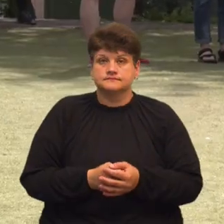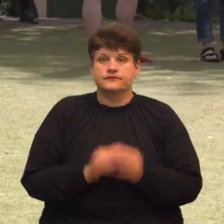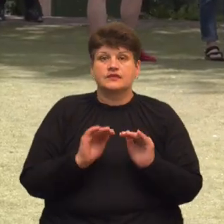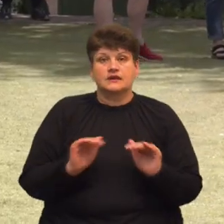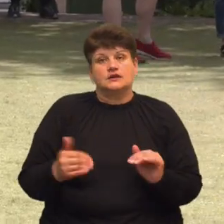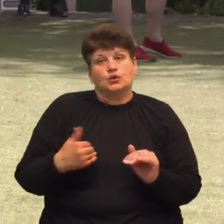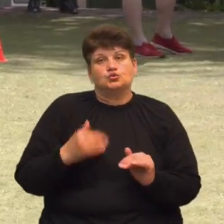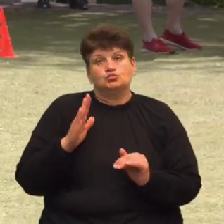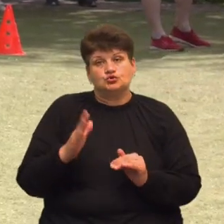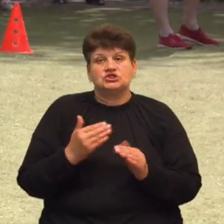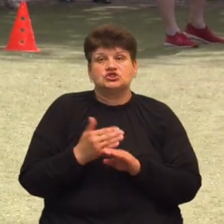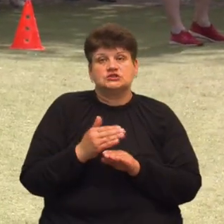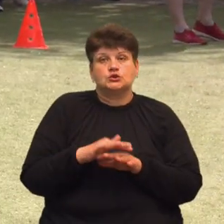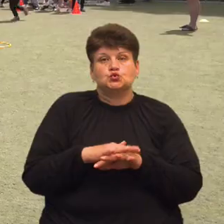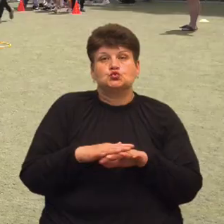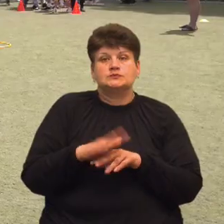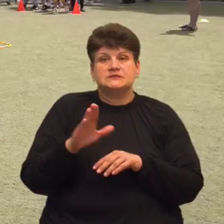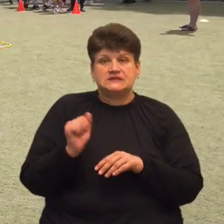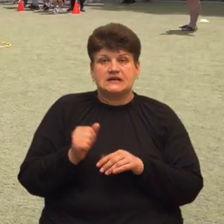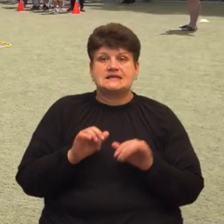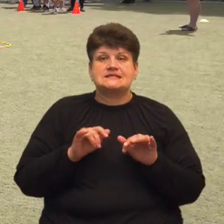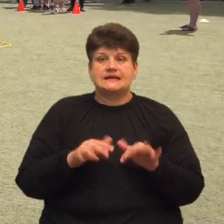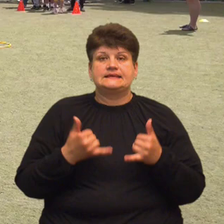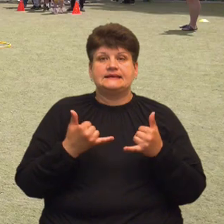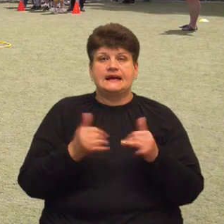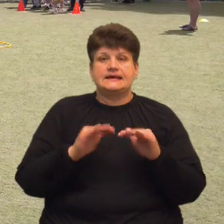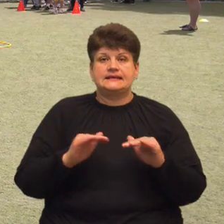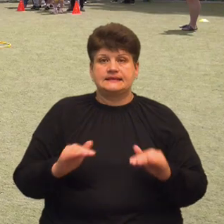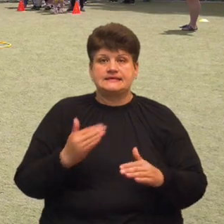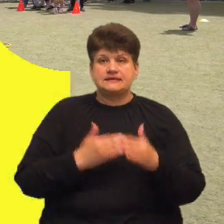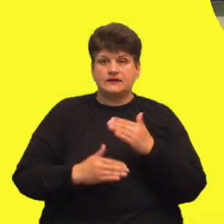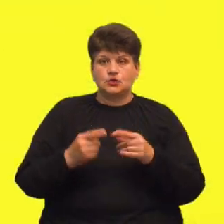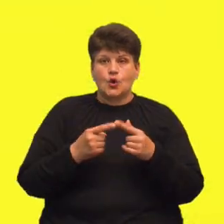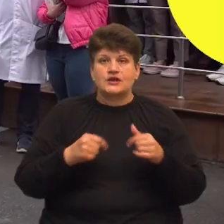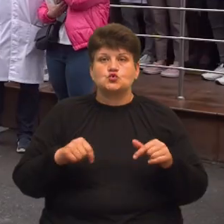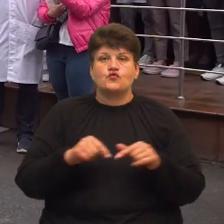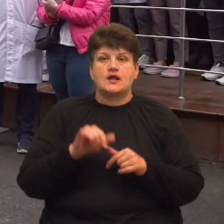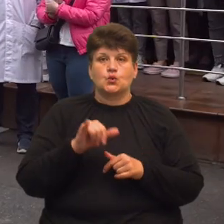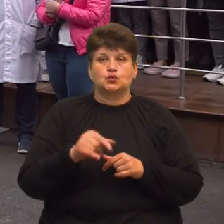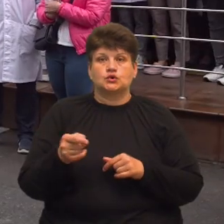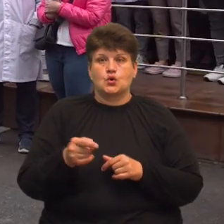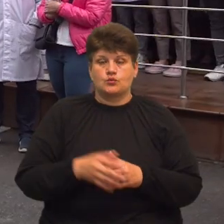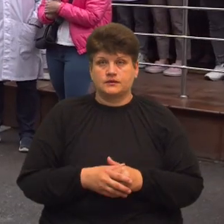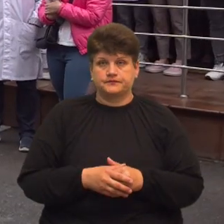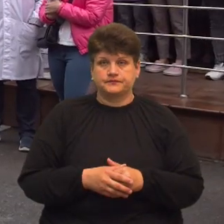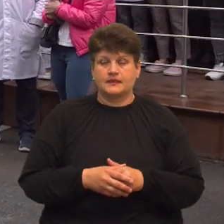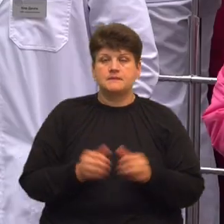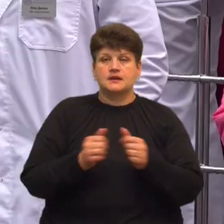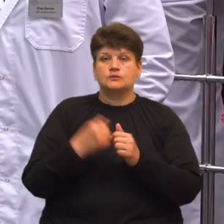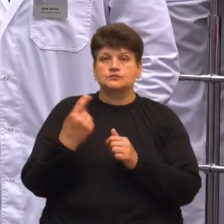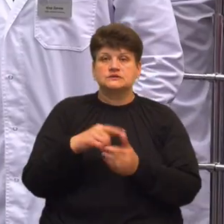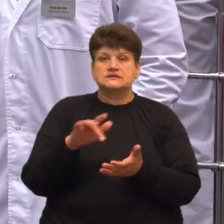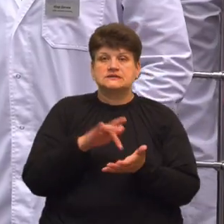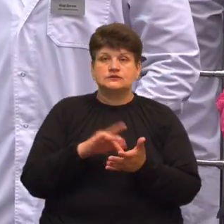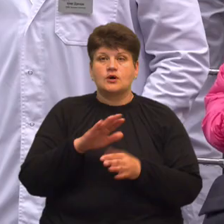частинкою суспільства. Захід для дітей з інвалідністю організували в Тернополі. Під обласним перинатальним центром «Мати і